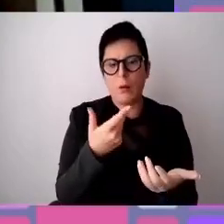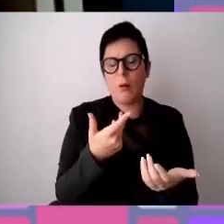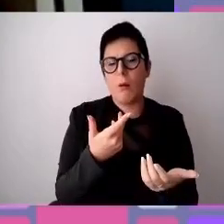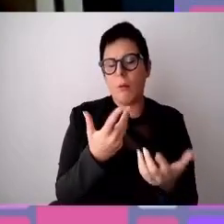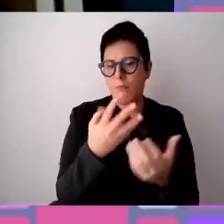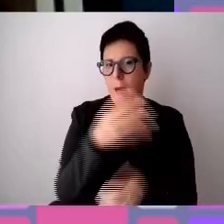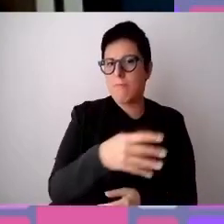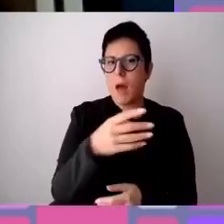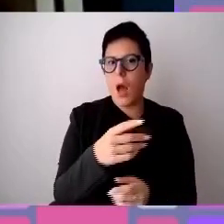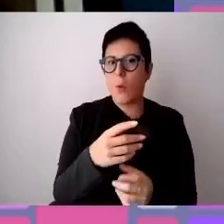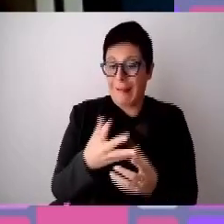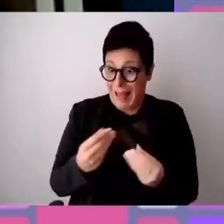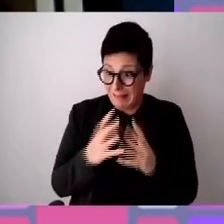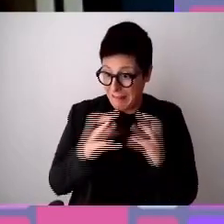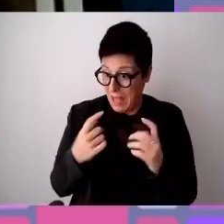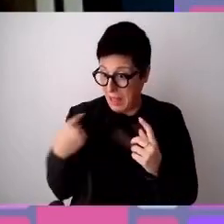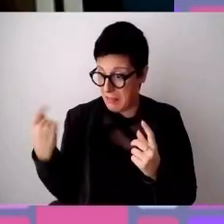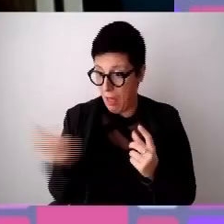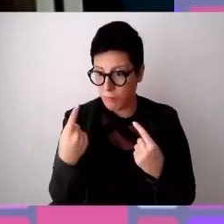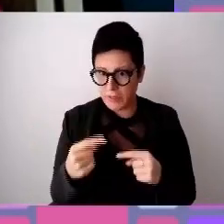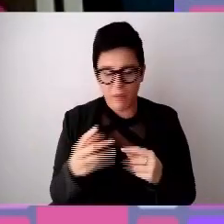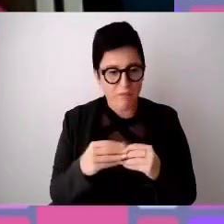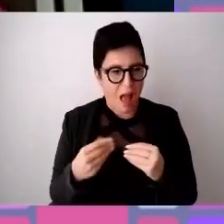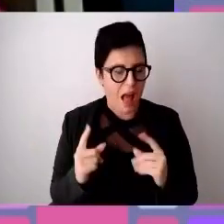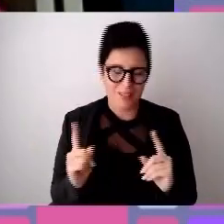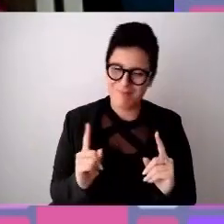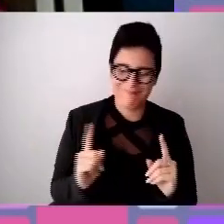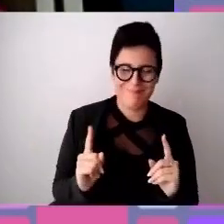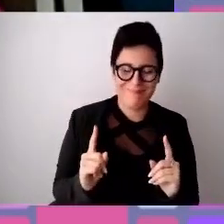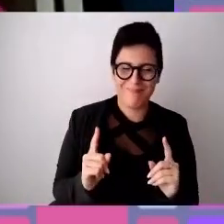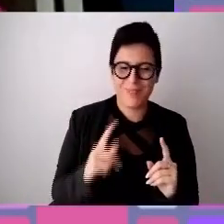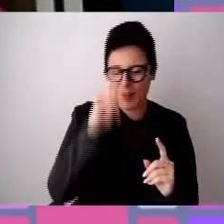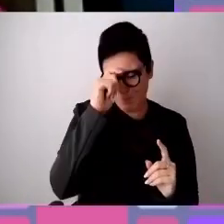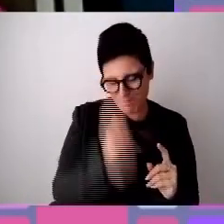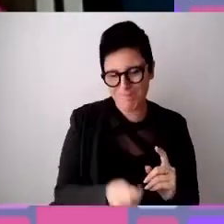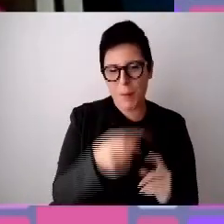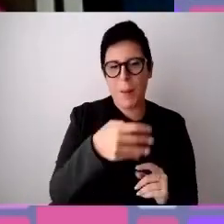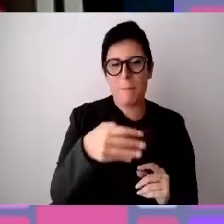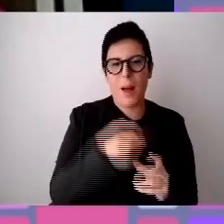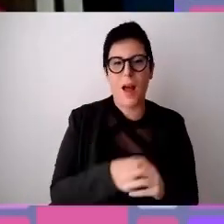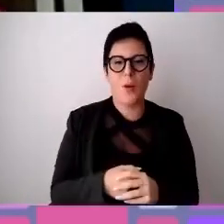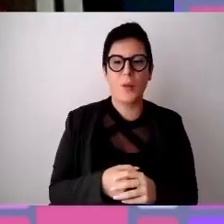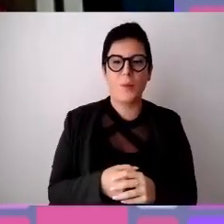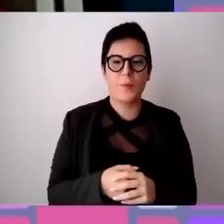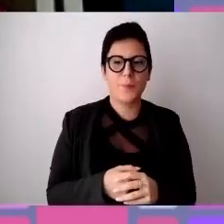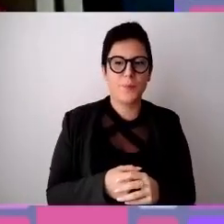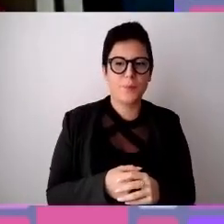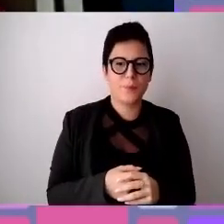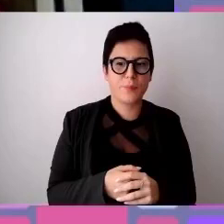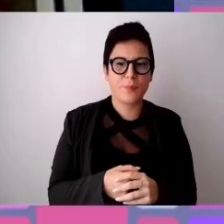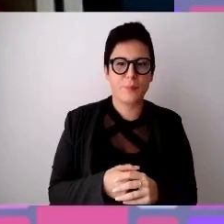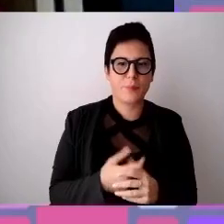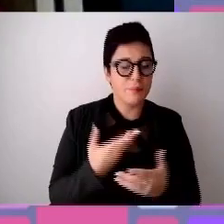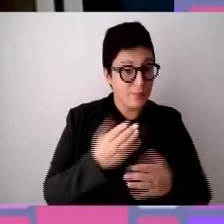che questa l'hanno fatto o sarebbero capaci di farlo. Questo vale anche nella collaborazione con lo